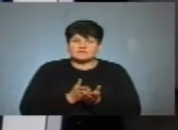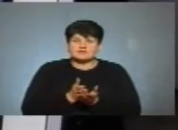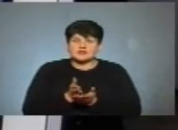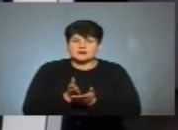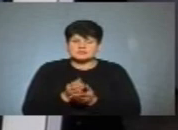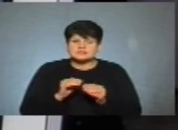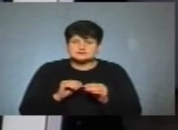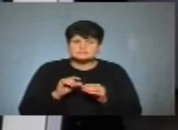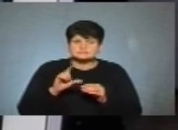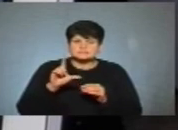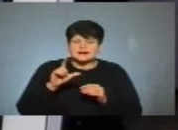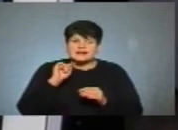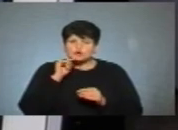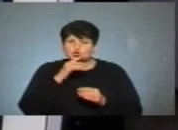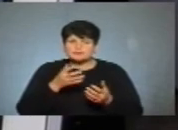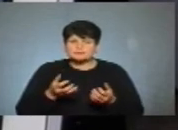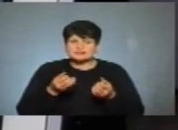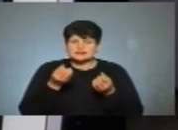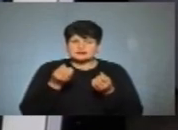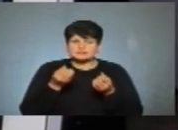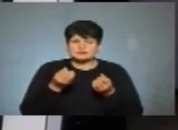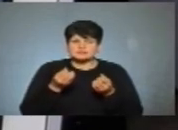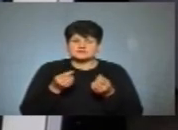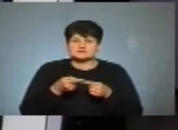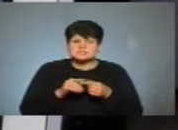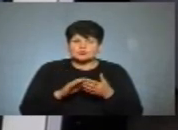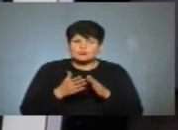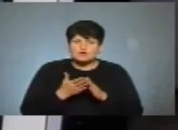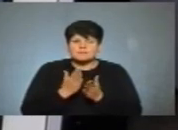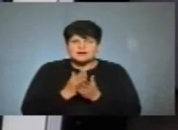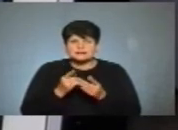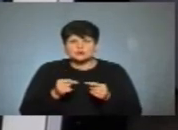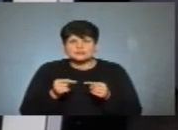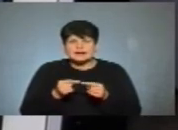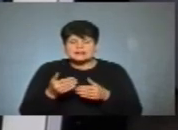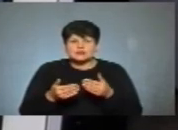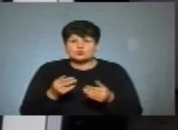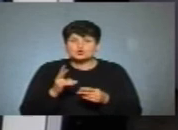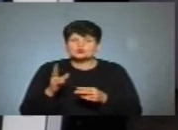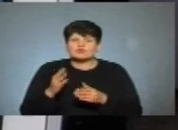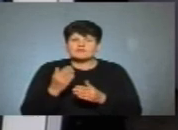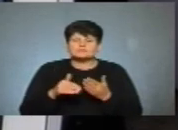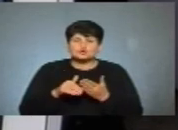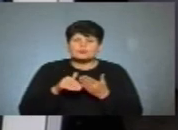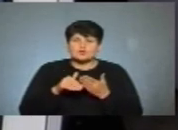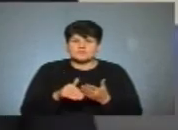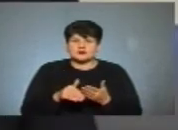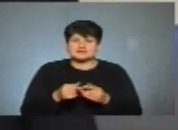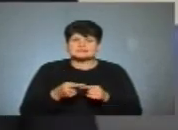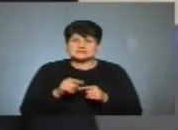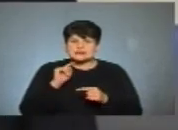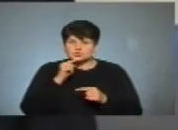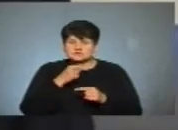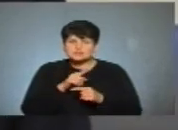зростання економіки, підтримки в таких ковідних умовах? Чи маєте якісь конкретні кроки? і хто вам допомагає в таких